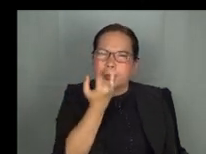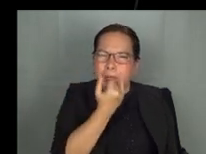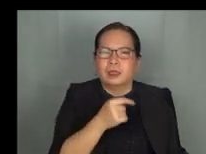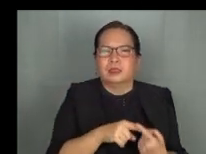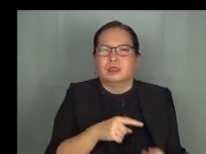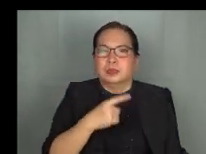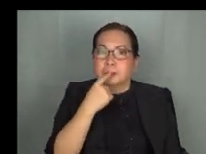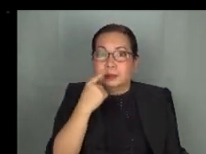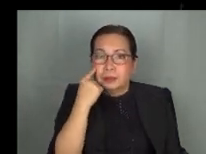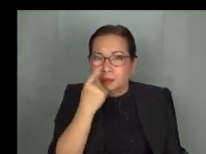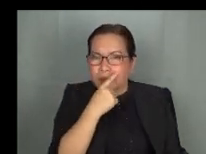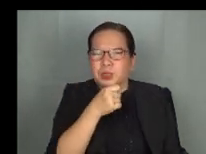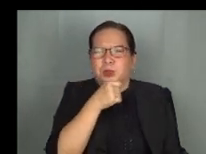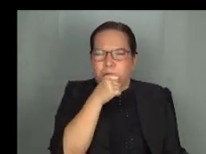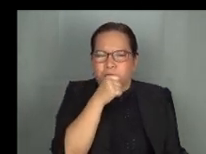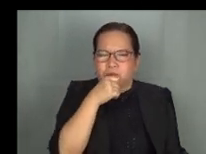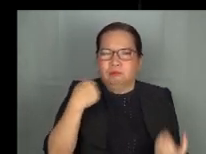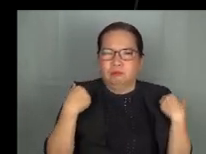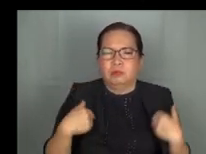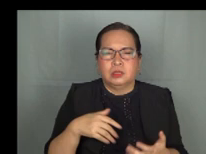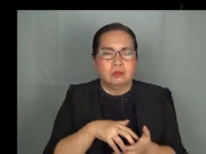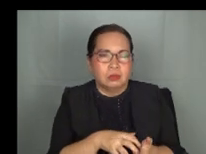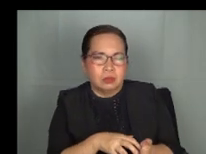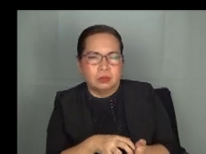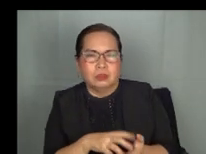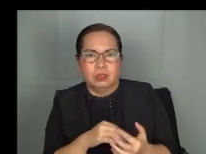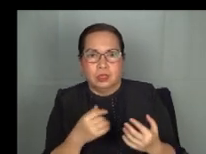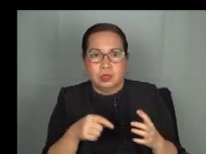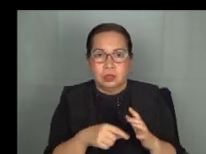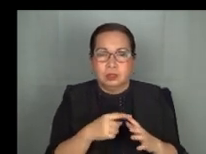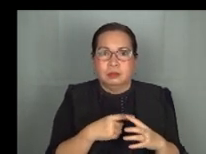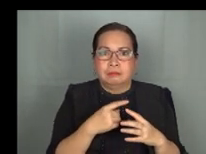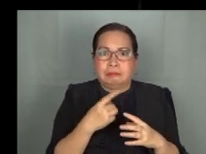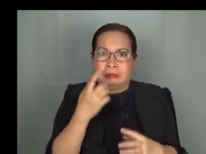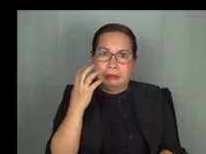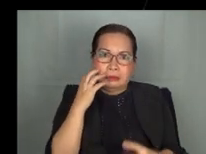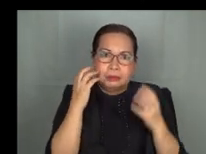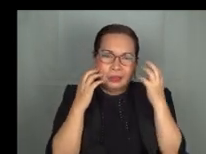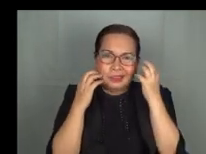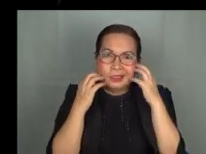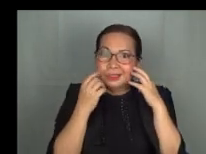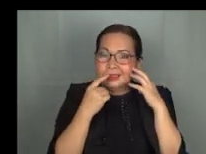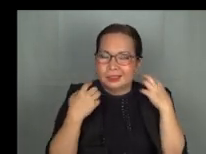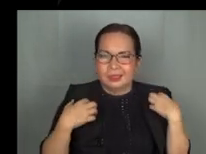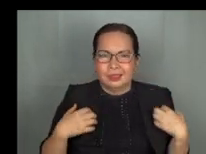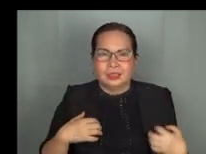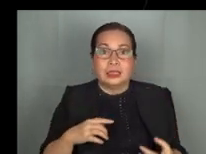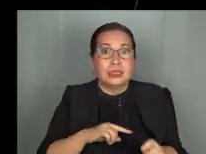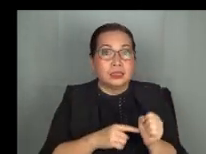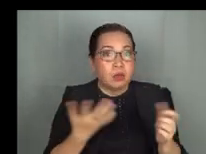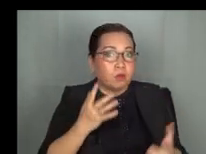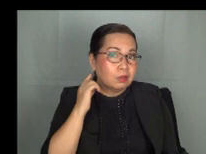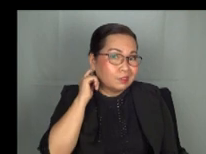pamumula ng mata, ubo, panghihina ng katawan, at pagkakaroon ng mapupulang pantal o rashes